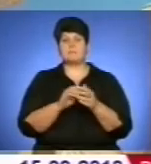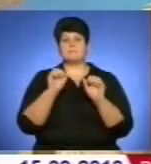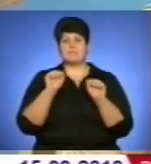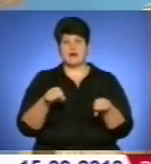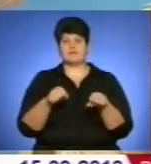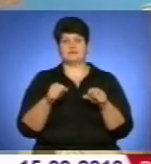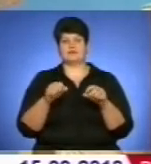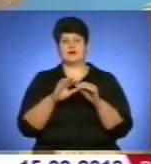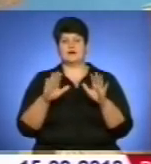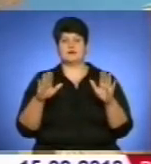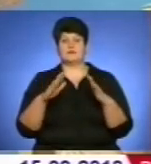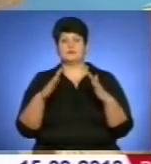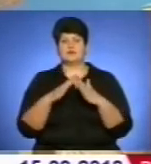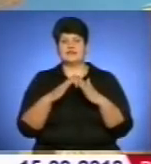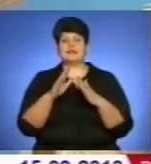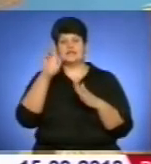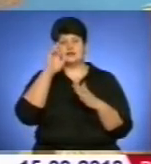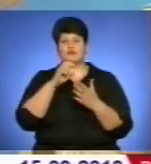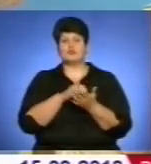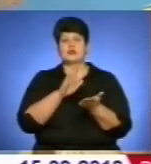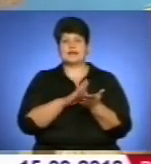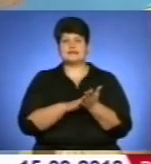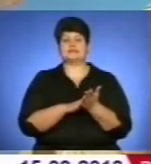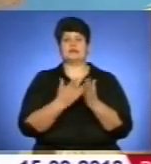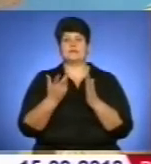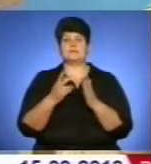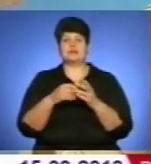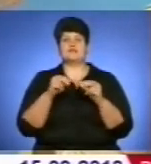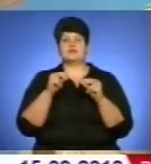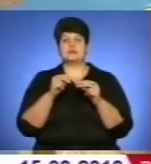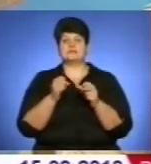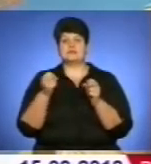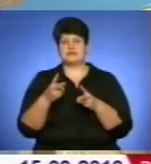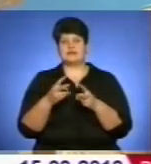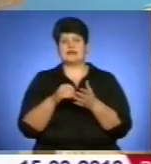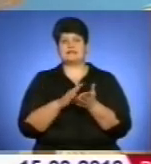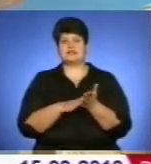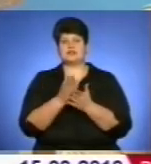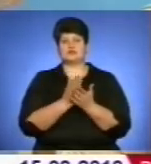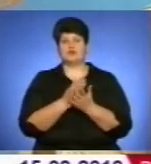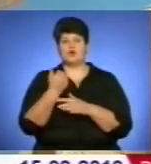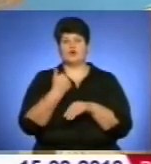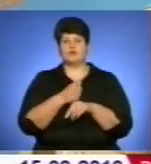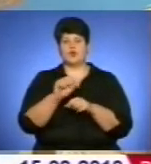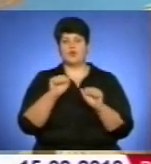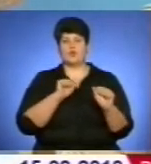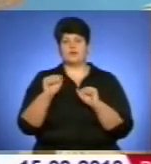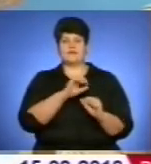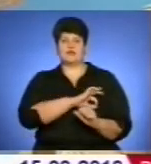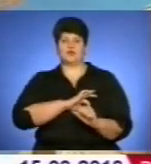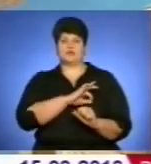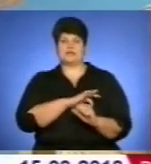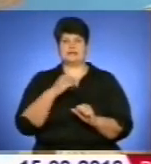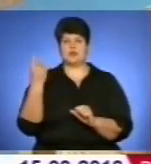земельної ділянки територіальним органом Держземагентства, в тому числі головне управління ми сьогодні представляємо. І наступний етап –